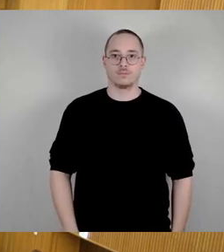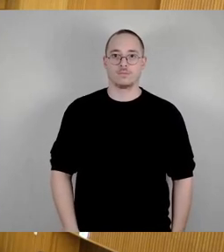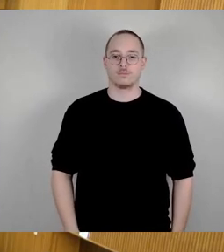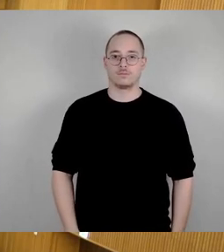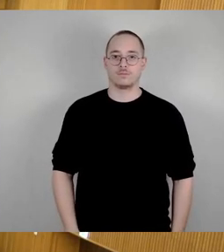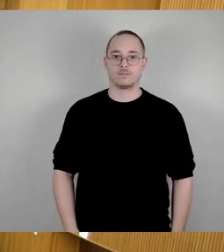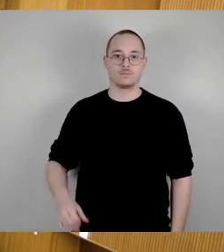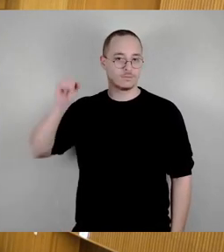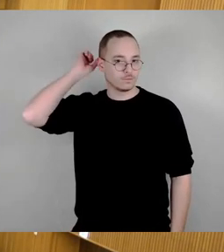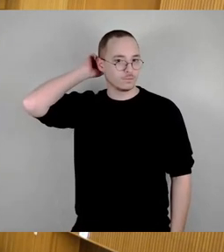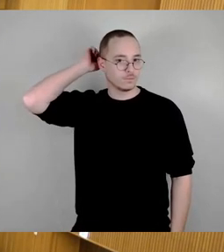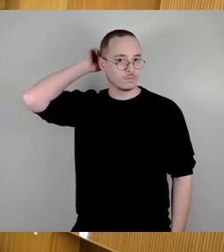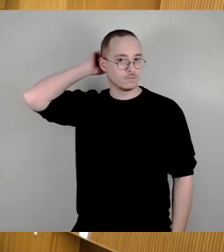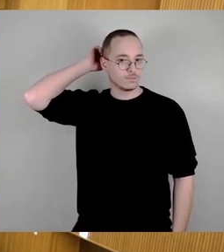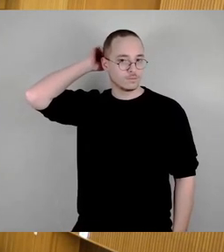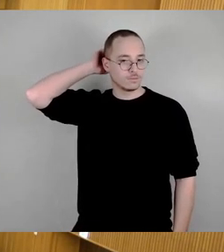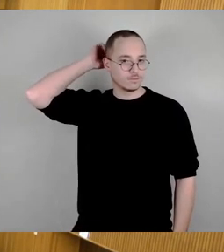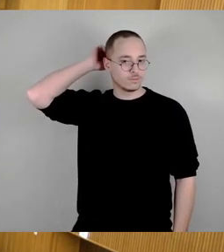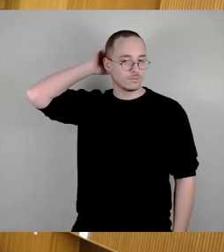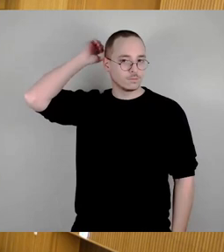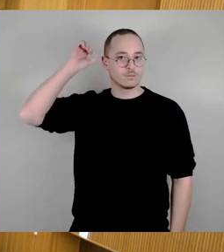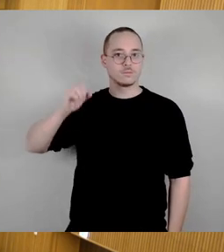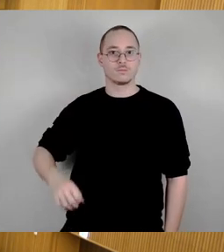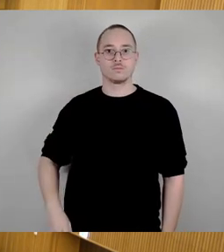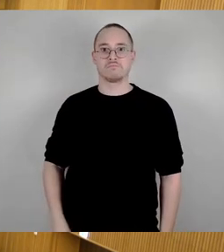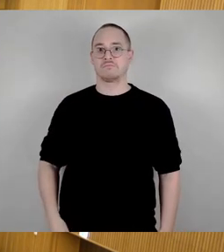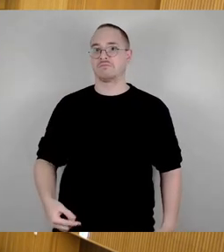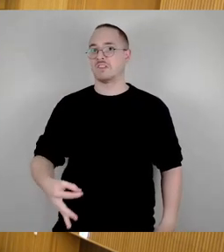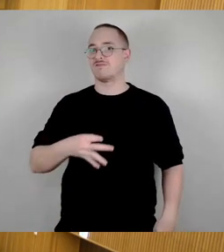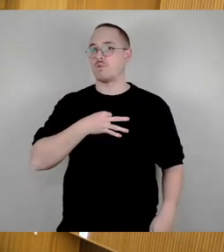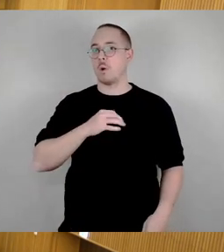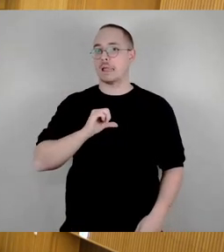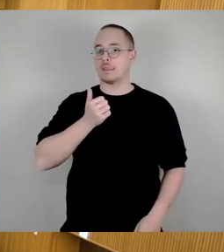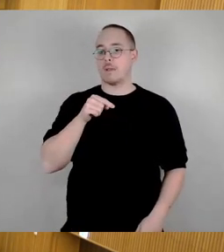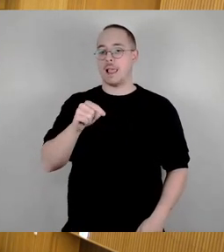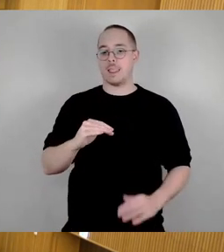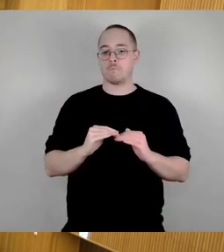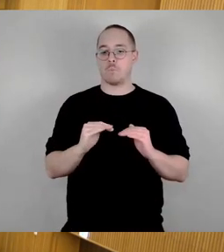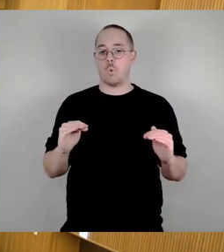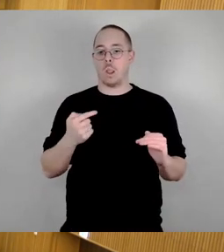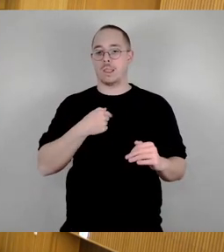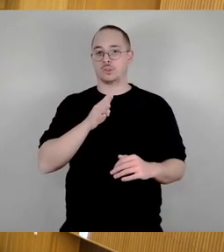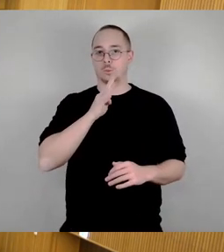Das erste Mal an dem schicken Pult, da muss ich mich mal kurz ein bisschen einrichten. Ja, will nicht.